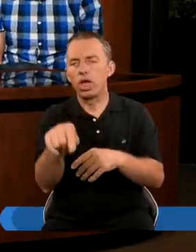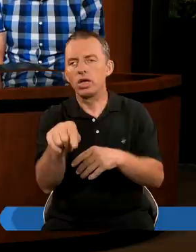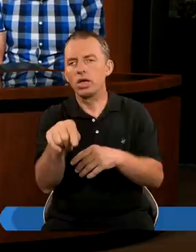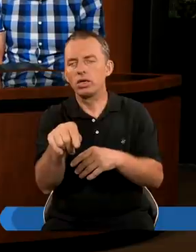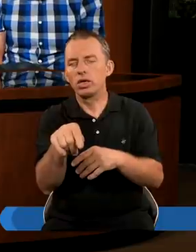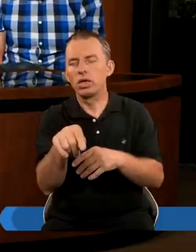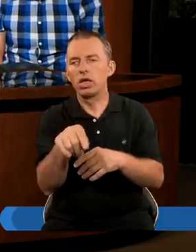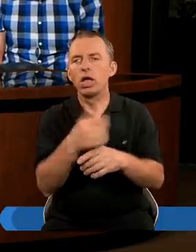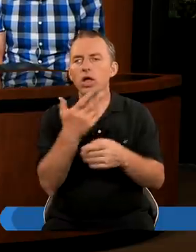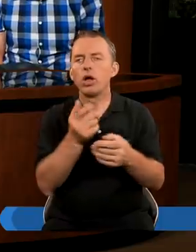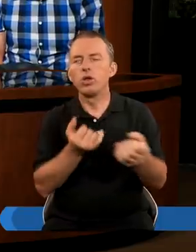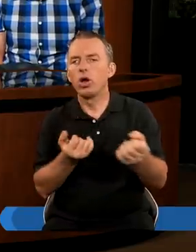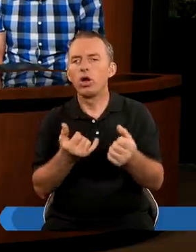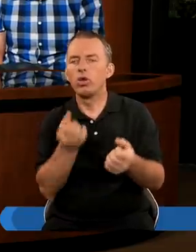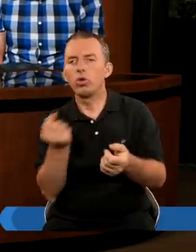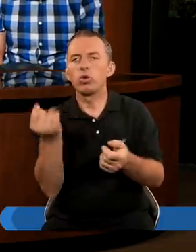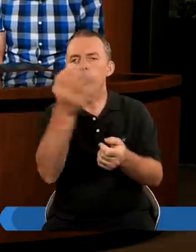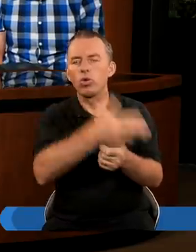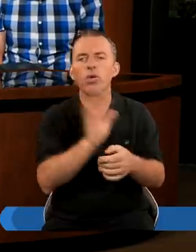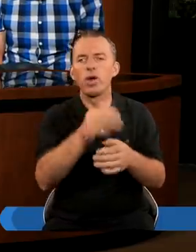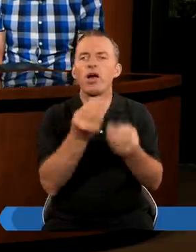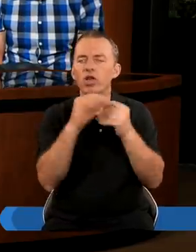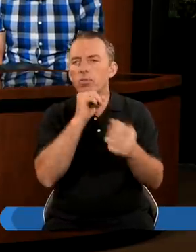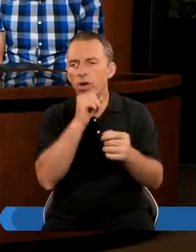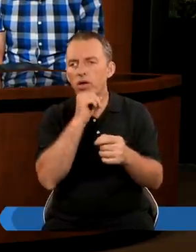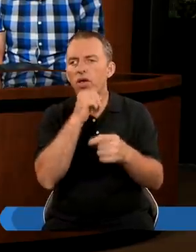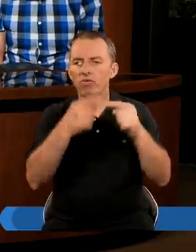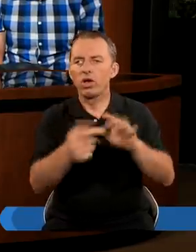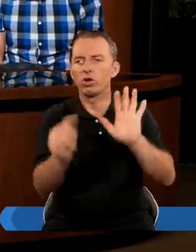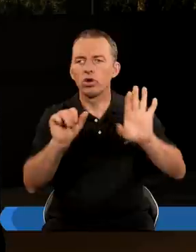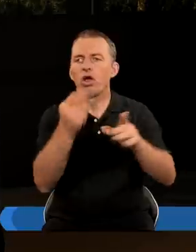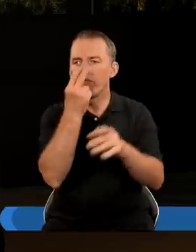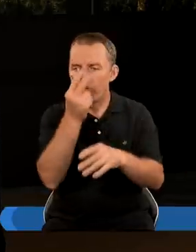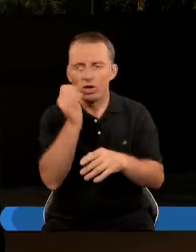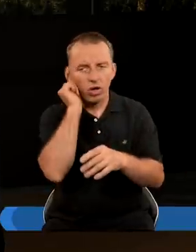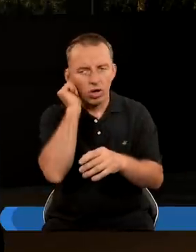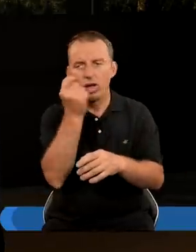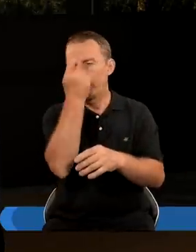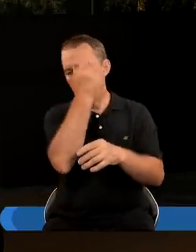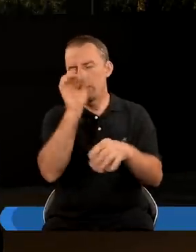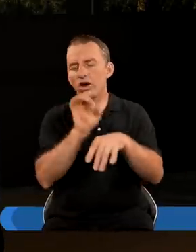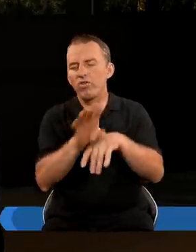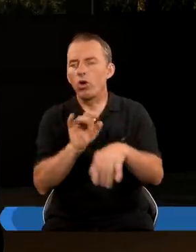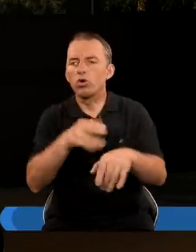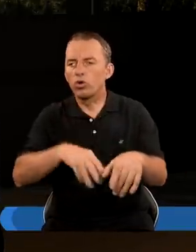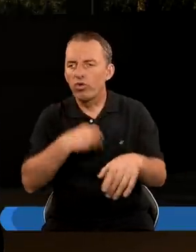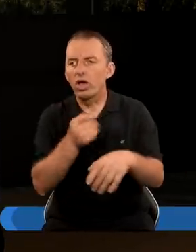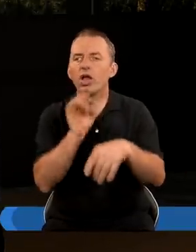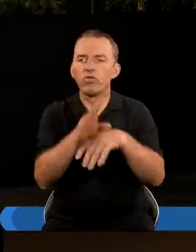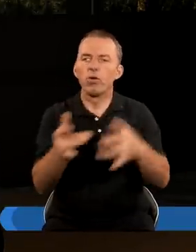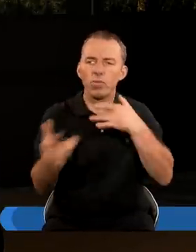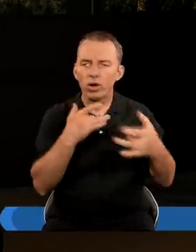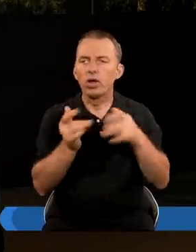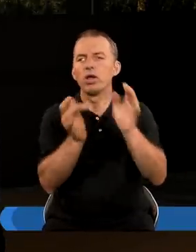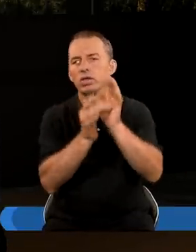tej Nierządnicy Która ma na czole Napis Wielki Babilon Czytamy w wersecie 6 Widziałem tę kobietę Pijaną krwią świętych